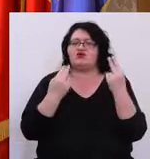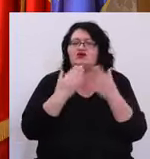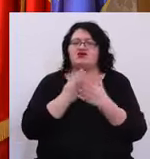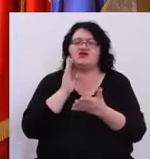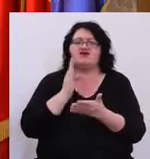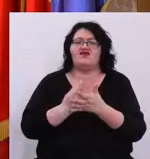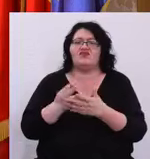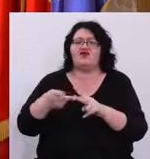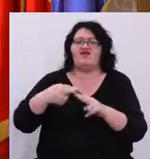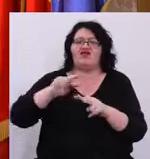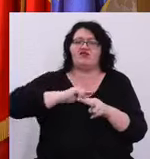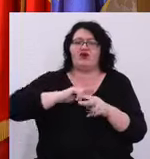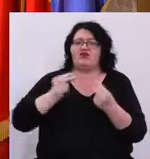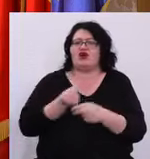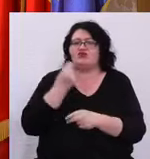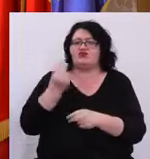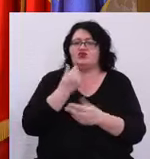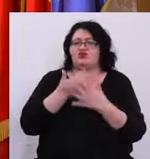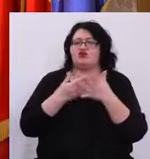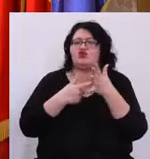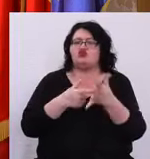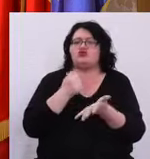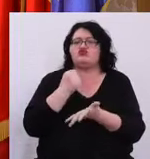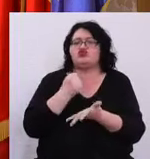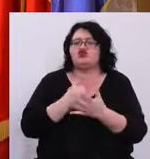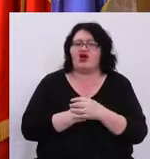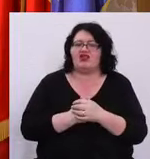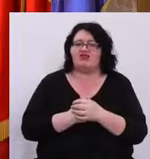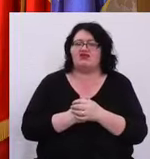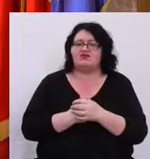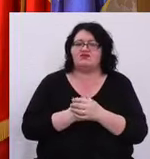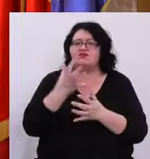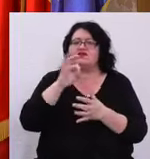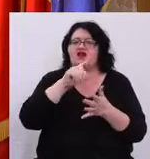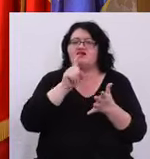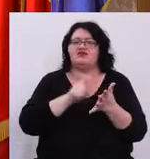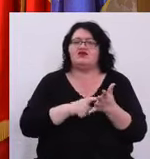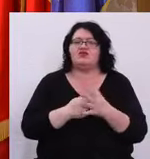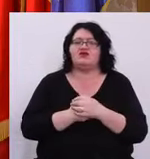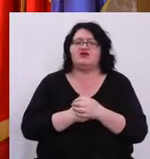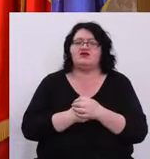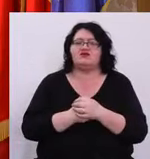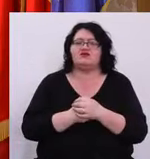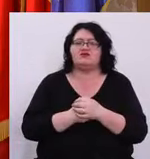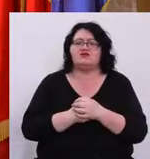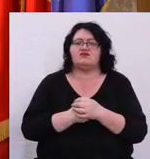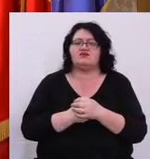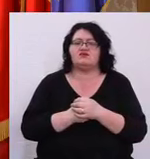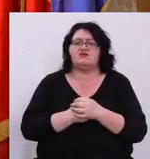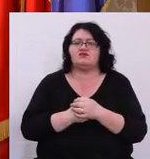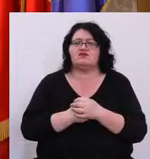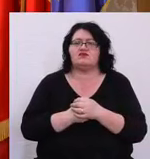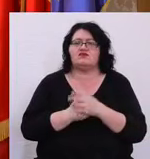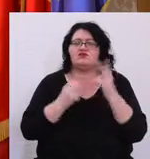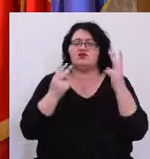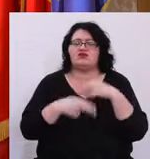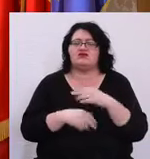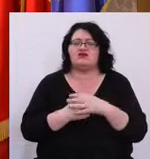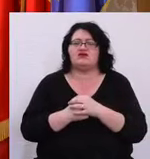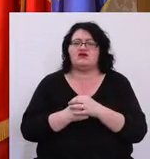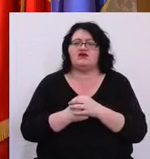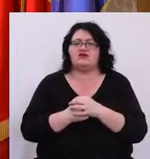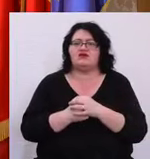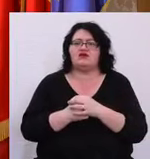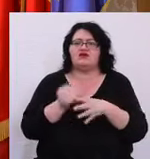luăm feedback-ul lor pentru acest buget Alte întrebări? Scuze, eu nu am înțeles Directori